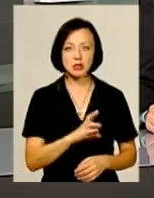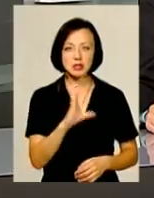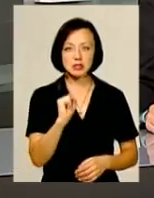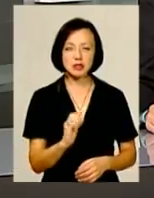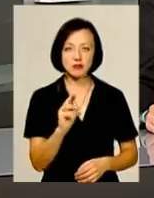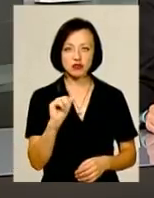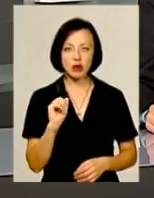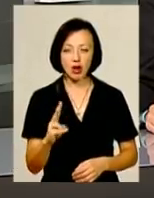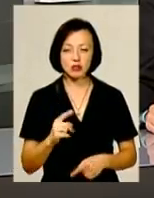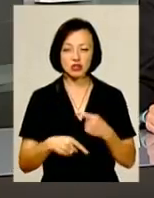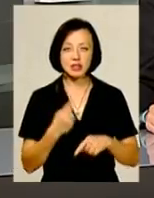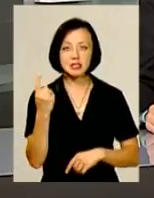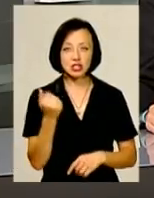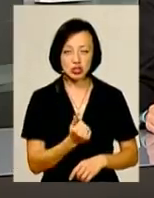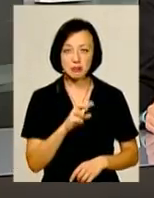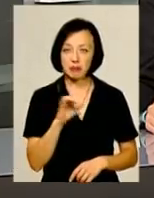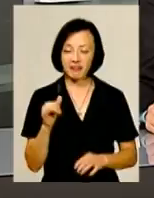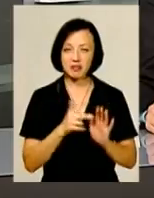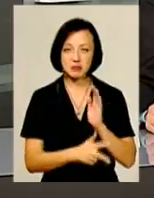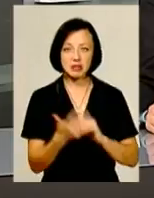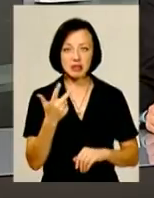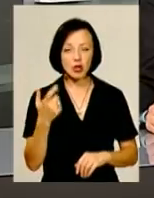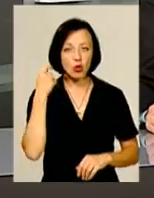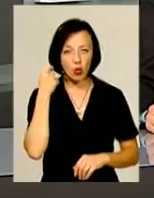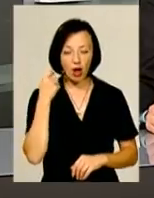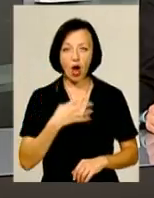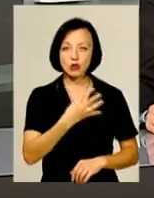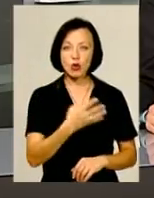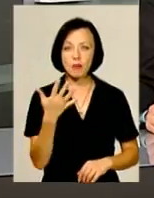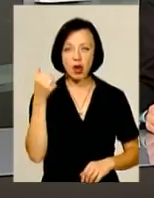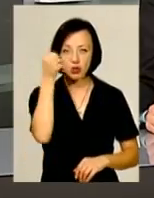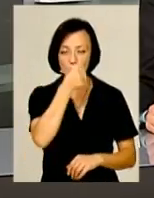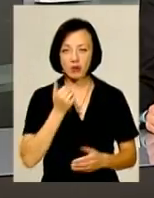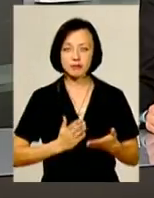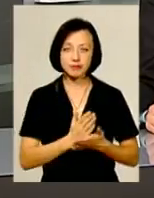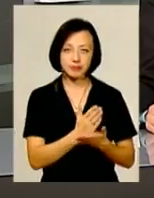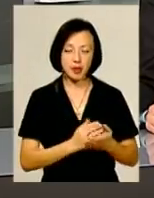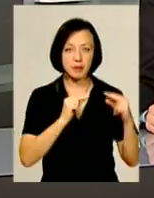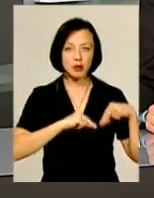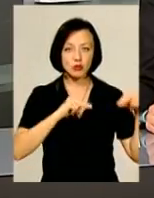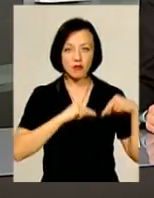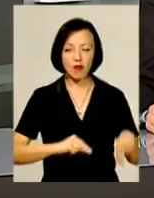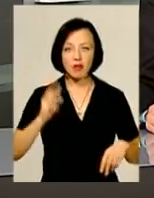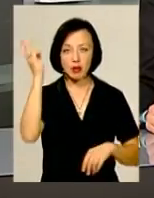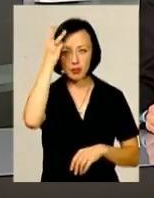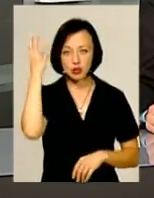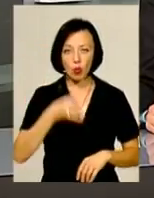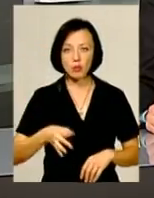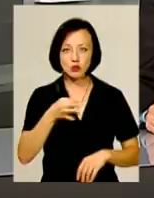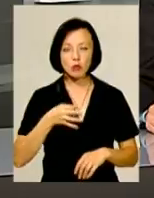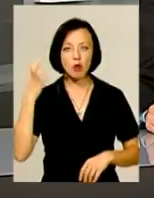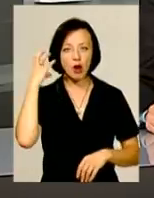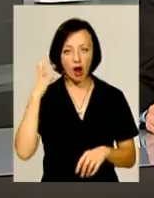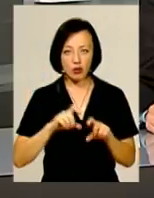Савчак. За тиждень йому виповнилося би 83 роки, 45 з яких Ярослав Савчак пропрацював на Хмельницькому обласному